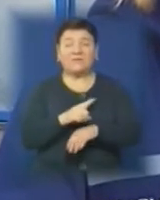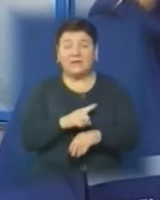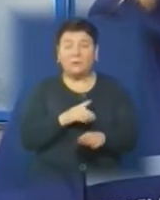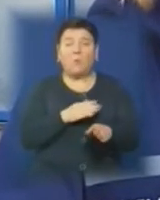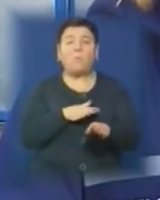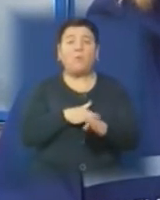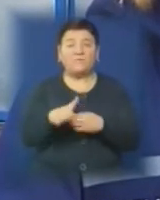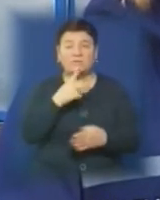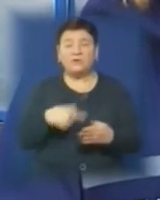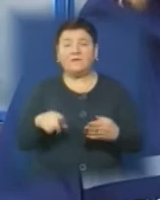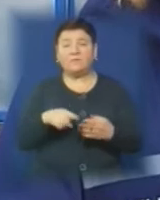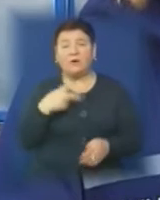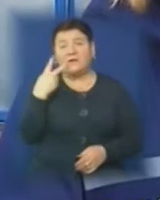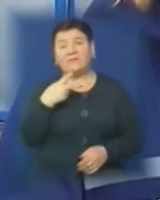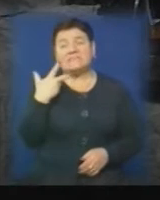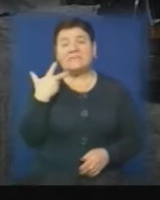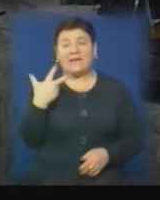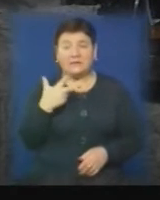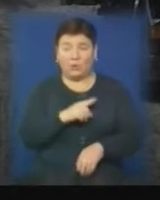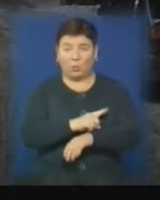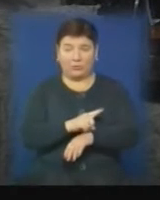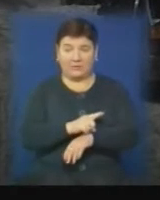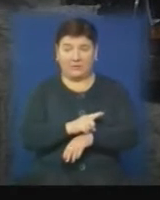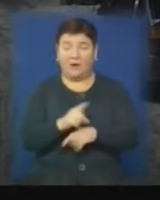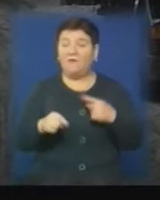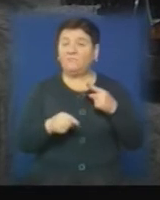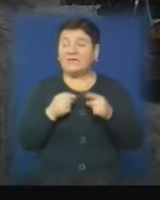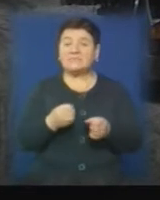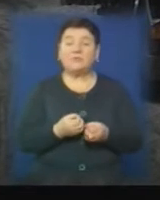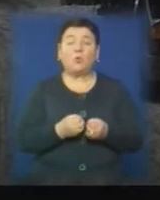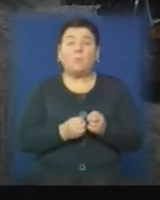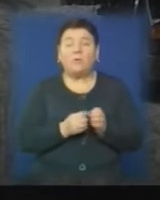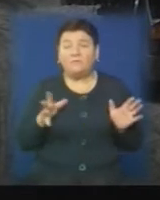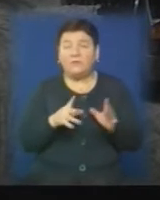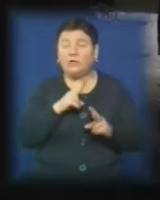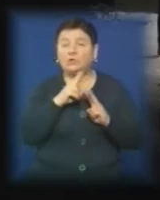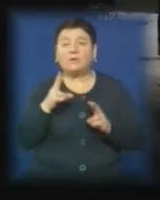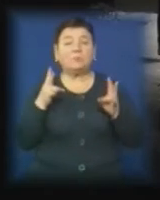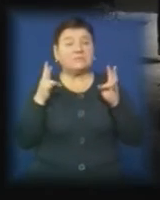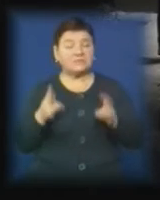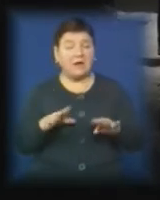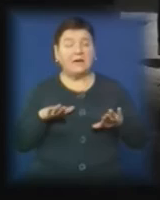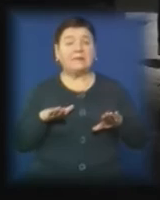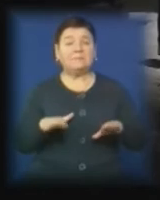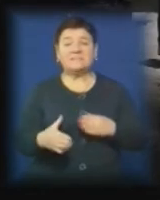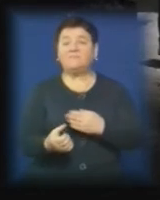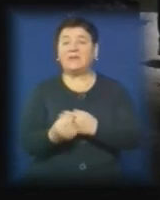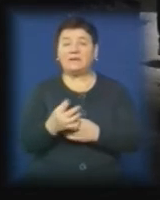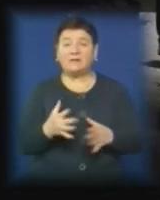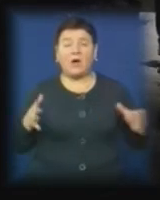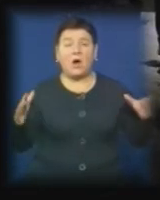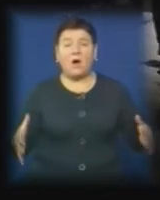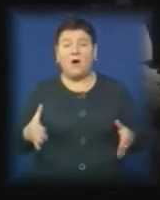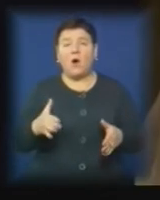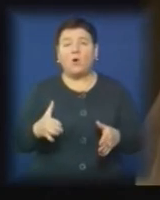ліквідовано о 23 годині 25 хвилин. Внаслідок вибуху і пожежі ніхто не постраждав. На місці події поліція виявила тубус від